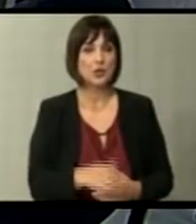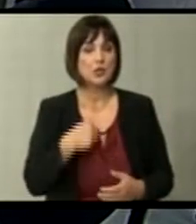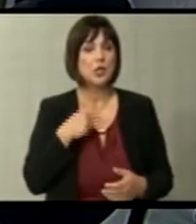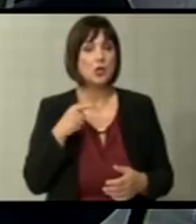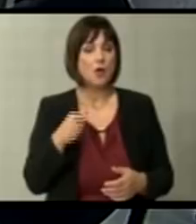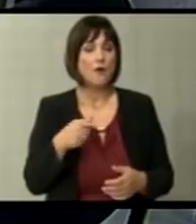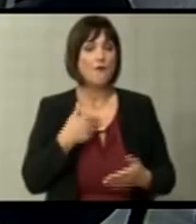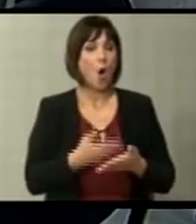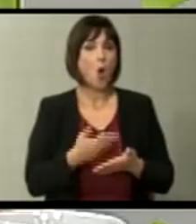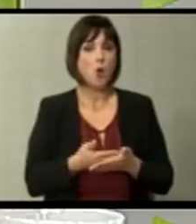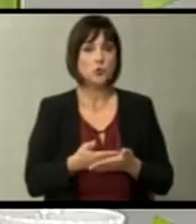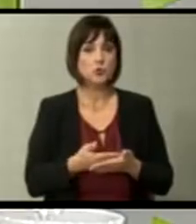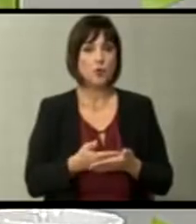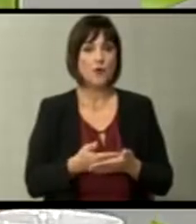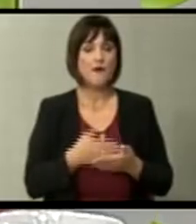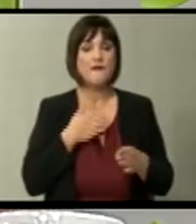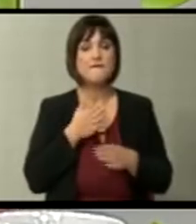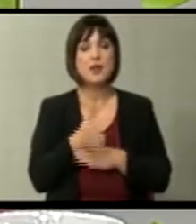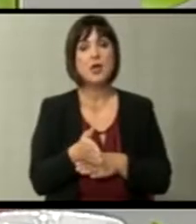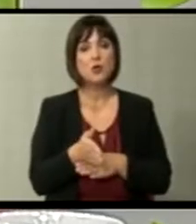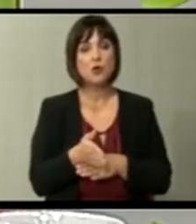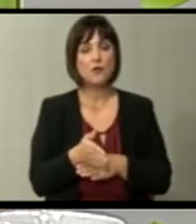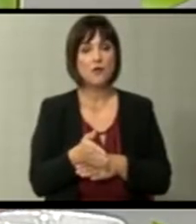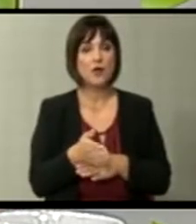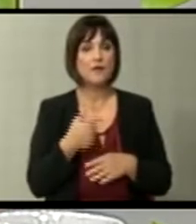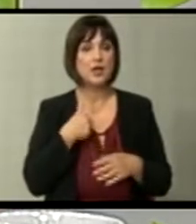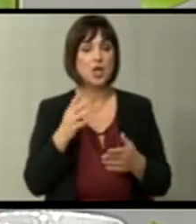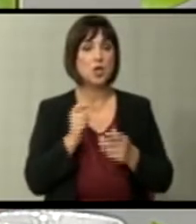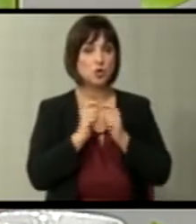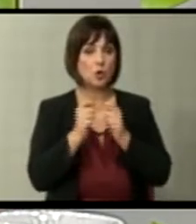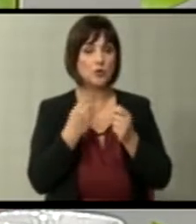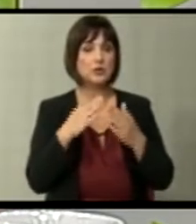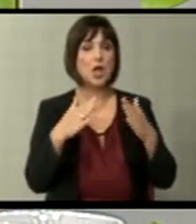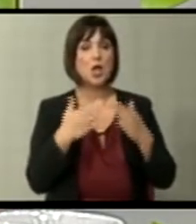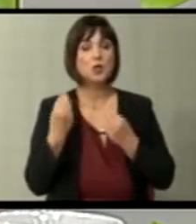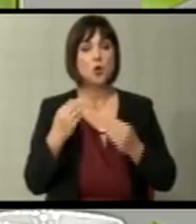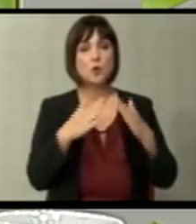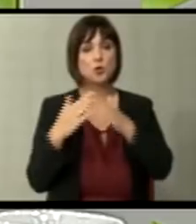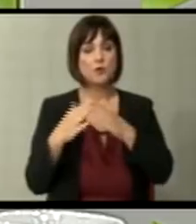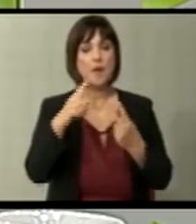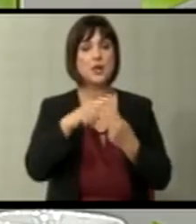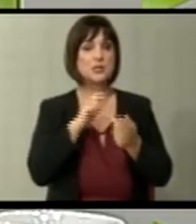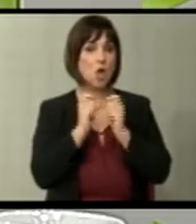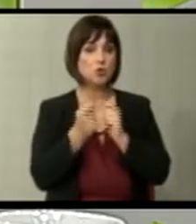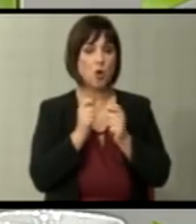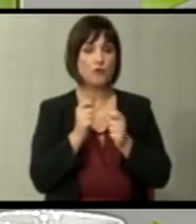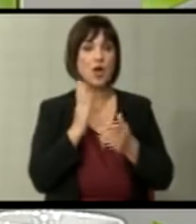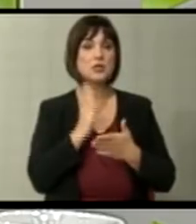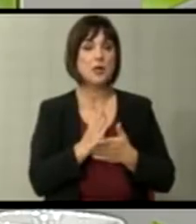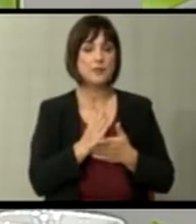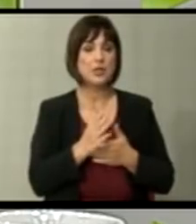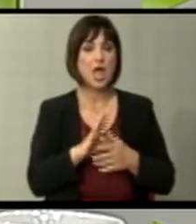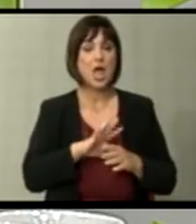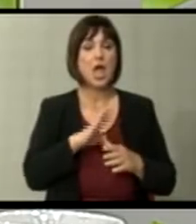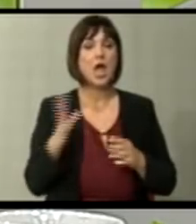во основа легуваме во дека и договор за добро социјство со Бугарија, и преспанско договор ке бидат